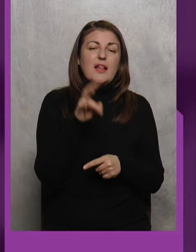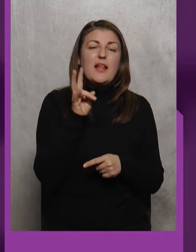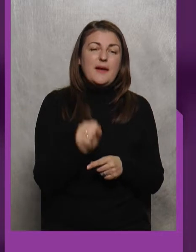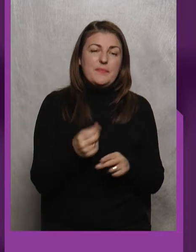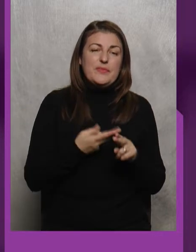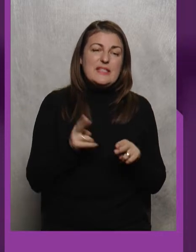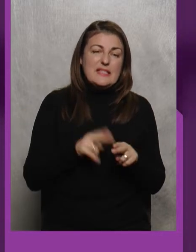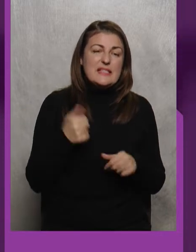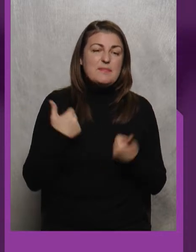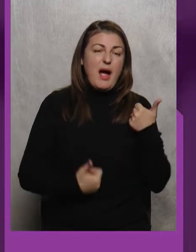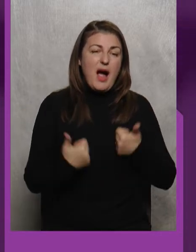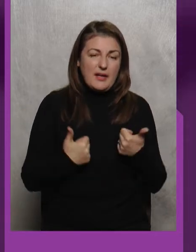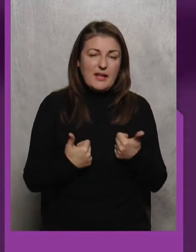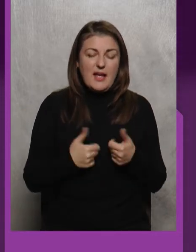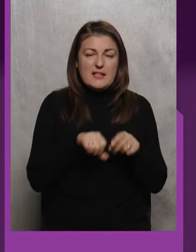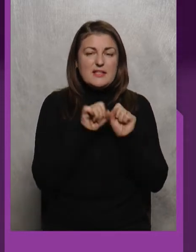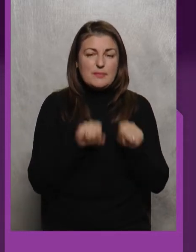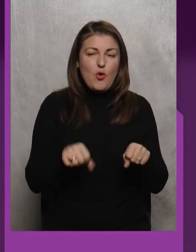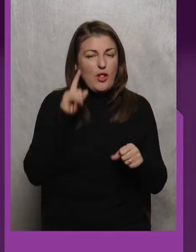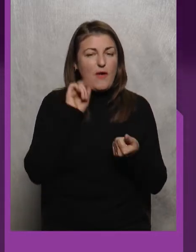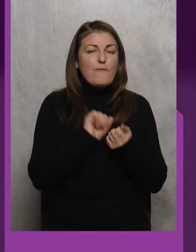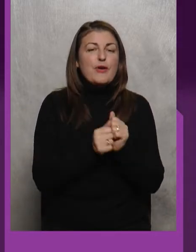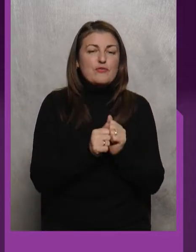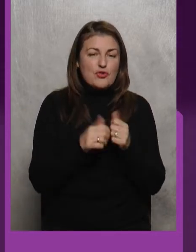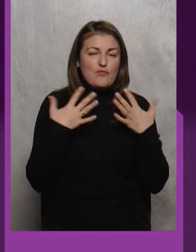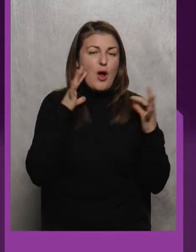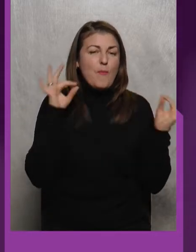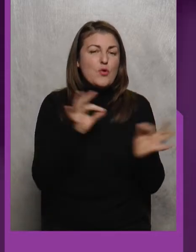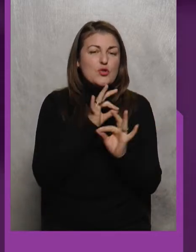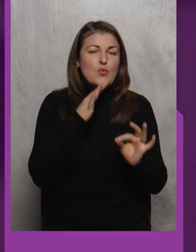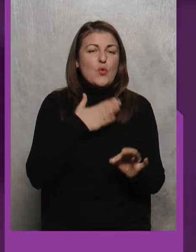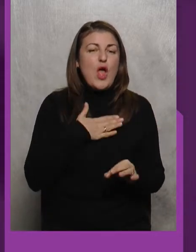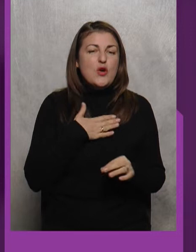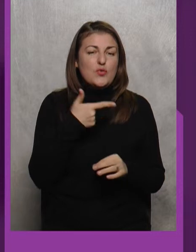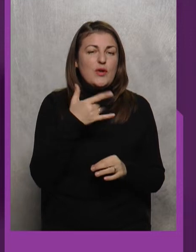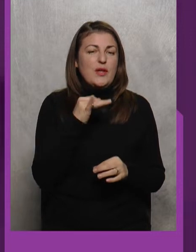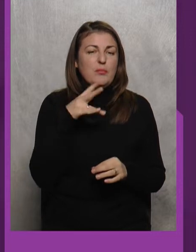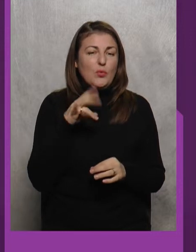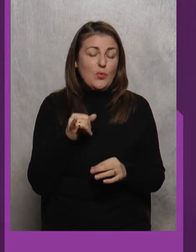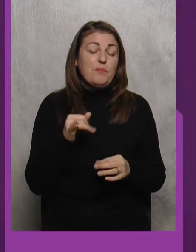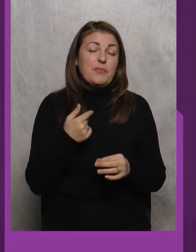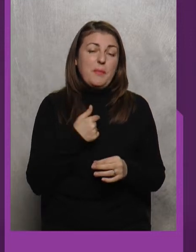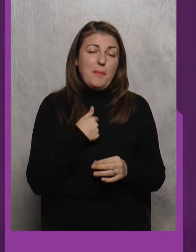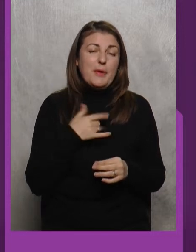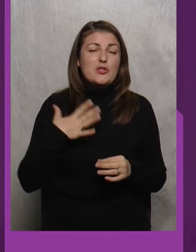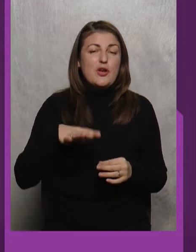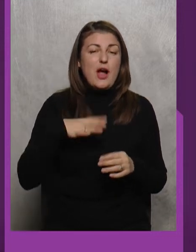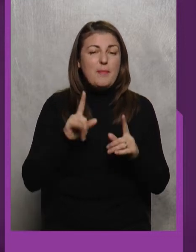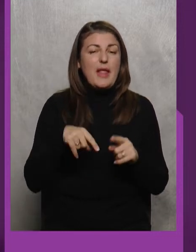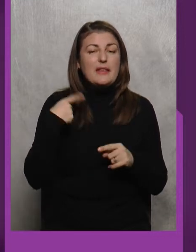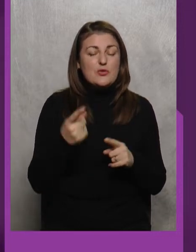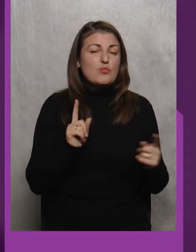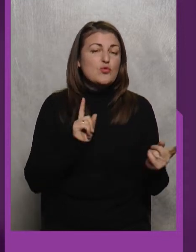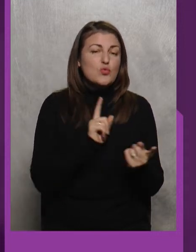Ці Змагання Змогли Вивчити Вже Музику Нашого Гімну І ми Чекаємо На Наступну